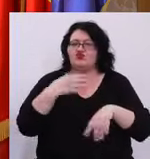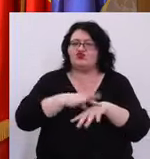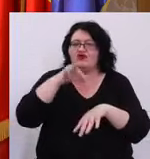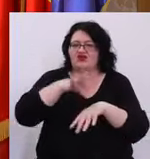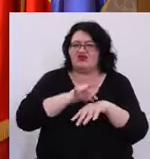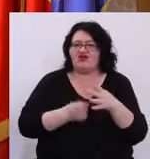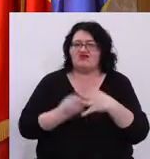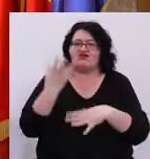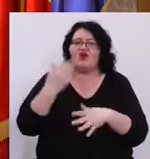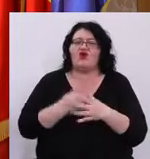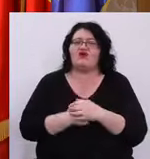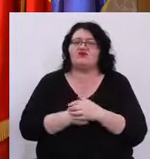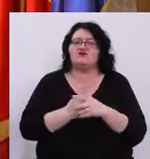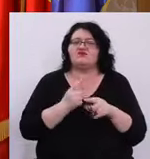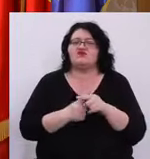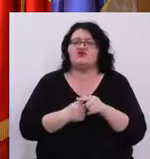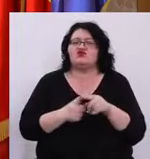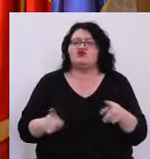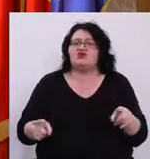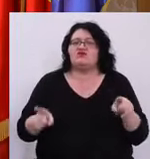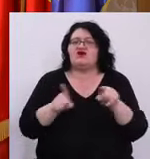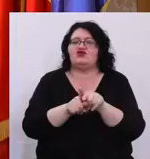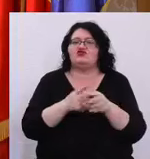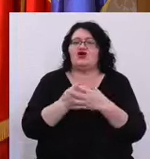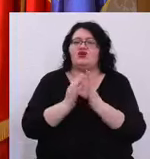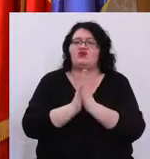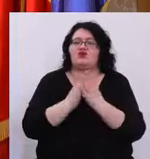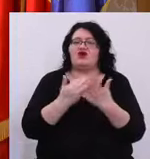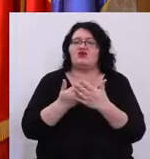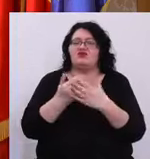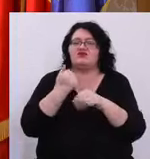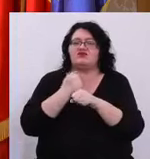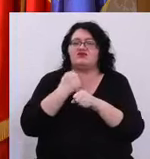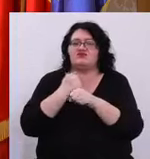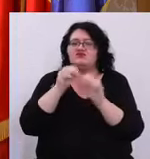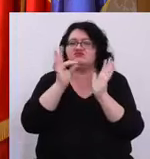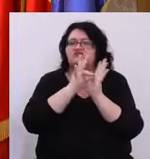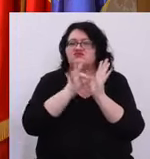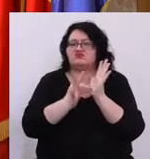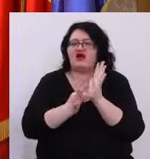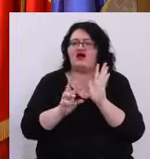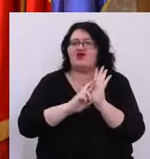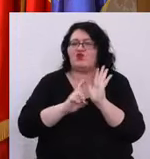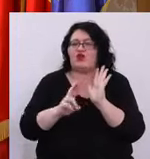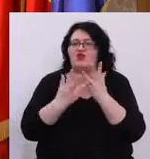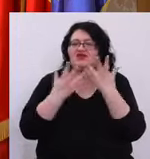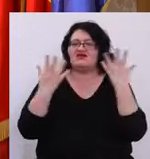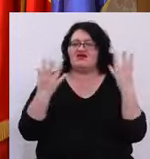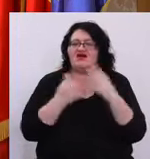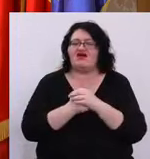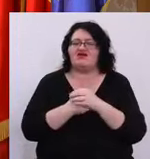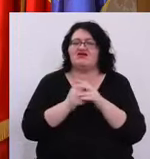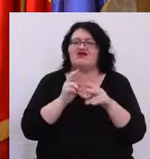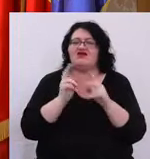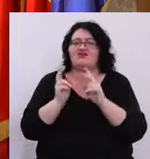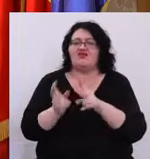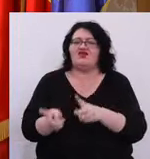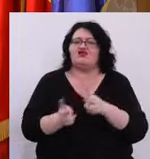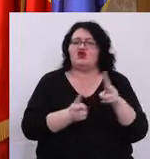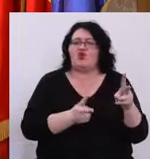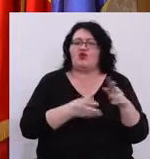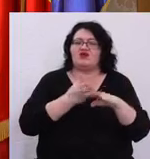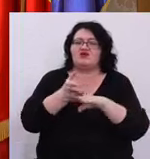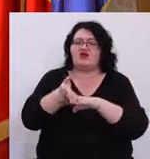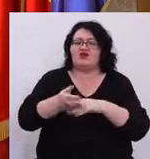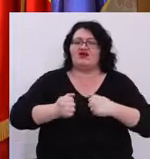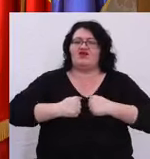Și de aceea am lucrat la acest regulament Care reglementează implicarea